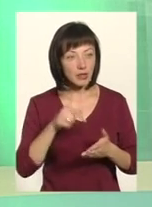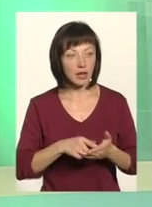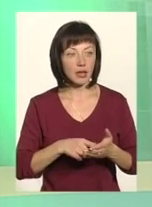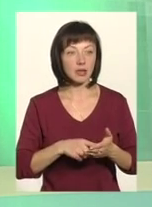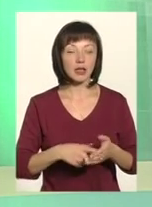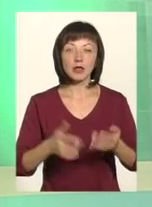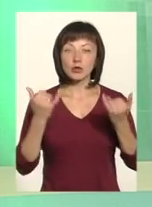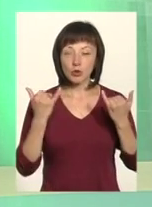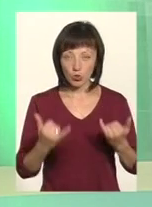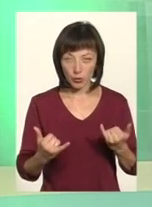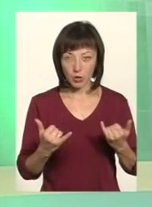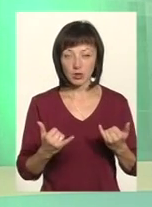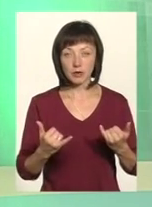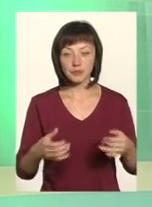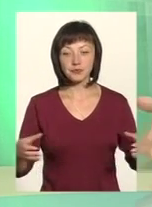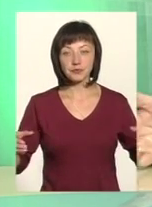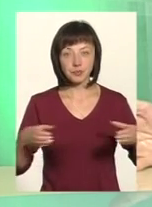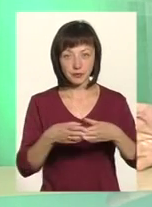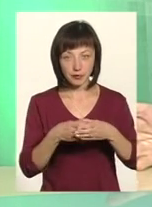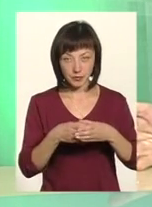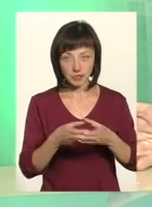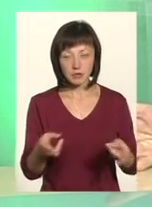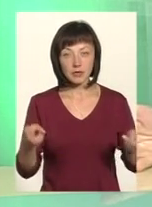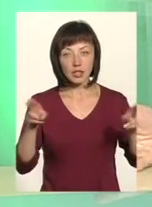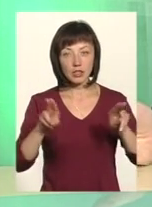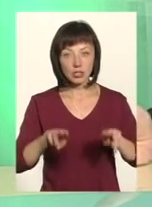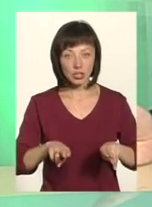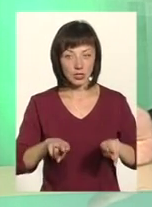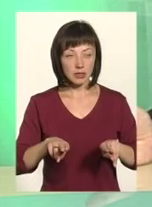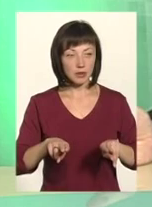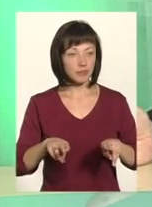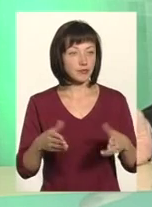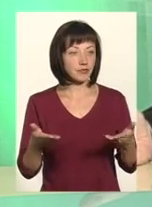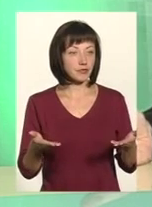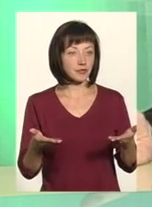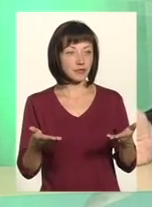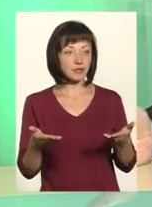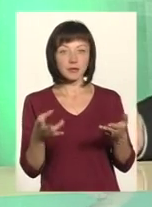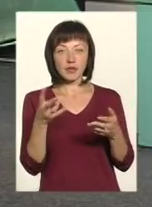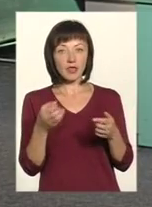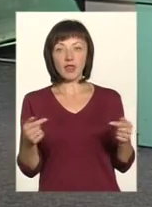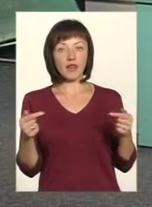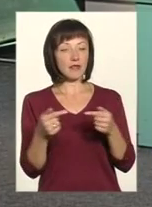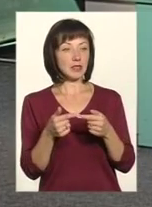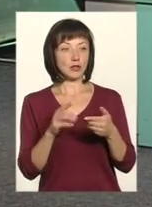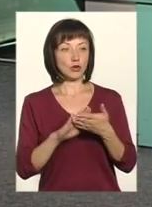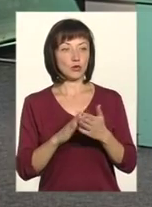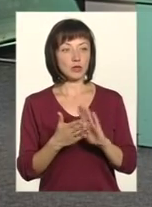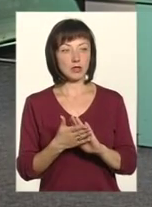ми сьогодні громадою залишилися в такому досить невизначеному стані.